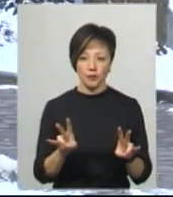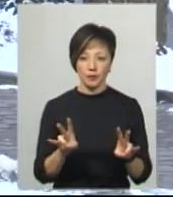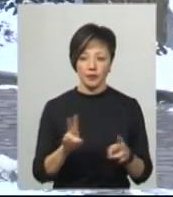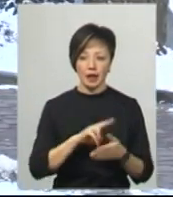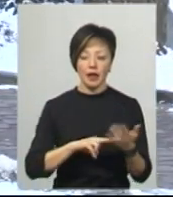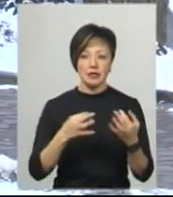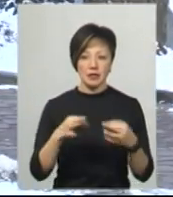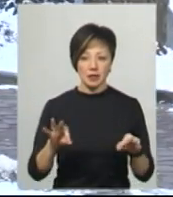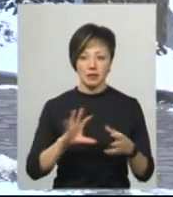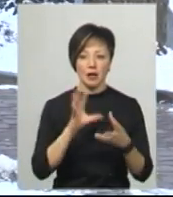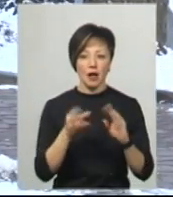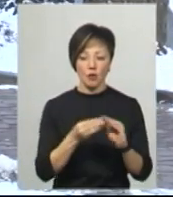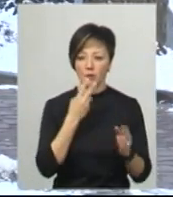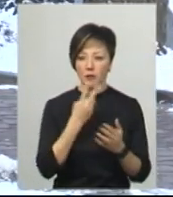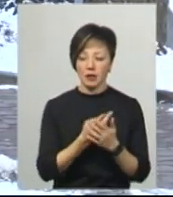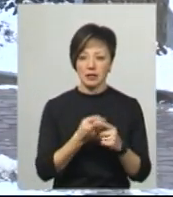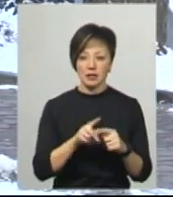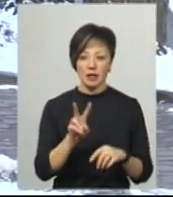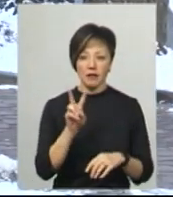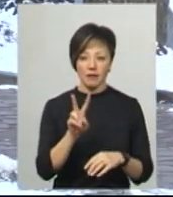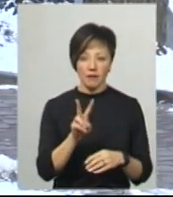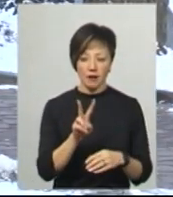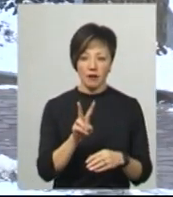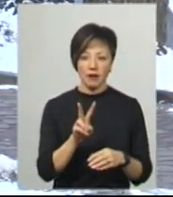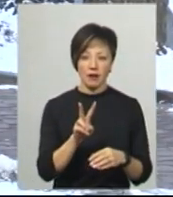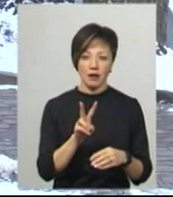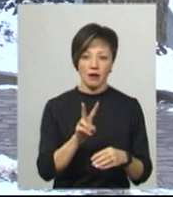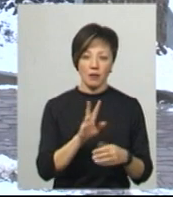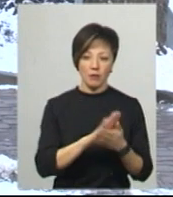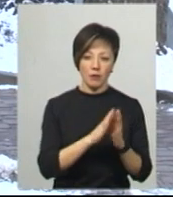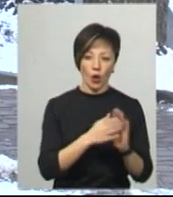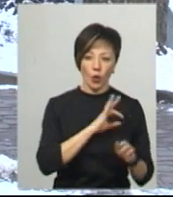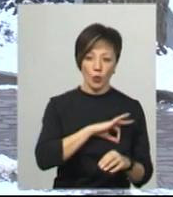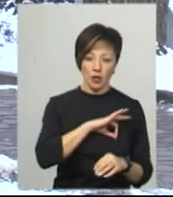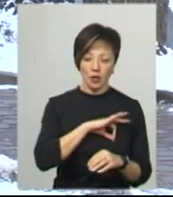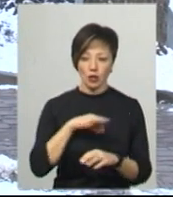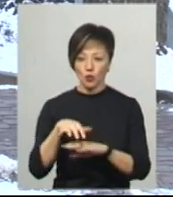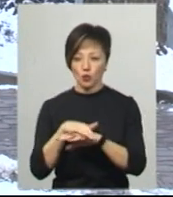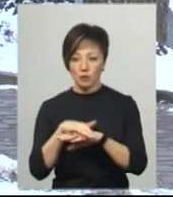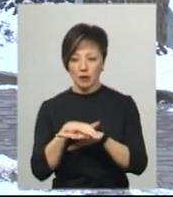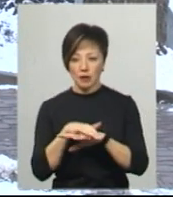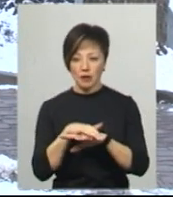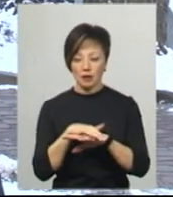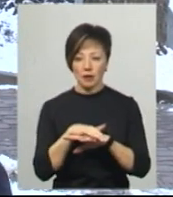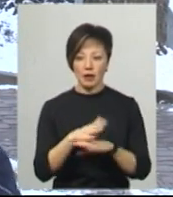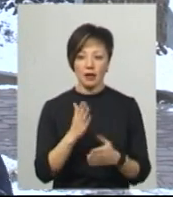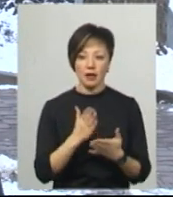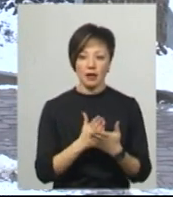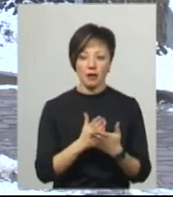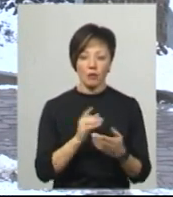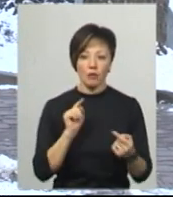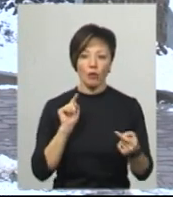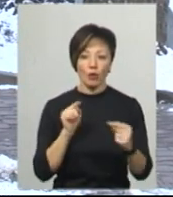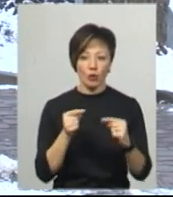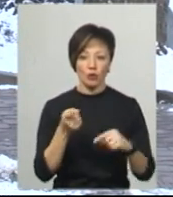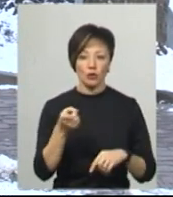Загалом ми бачимо, що ось ці дві складові, і юридична, і така суспільна, вони є проти